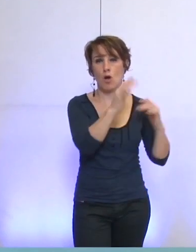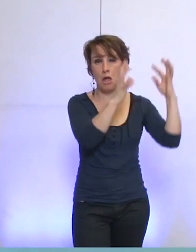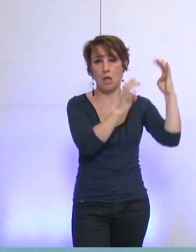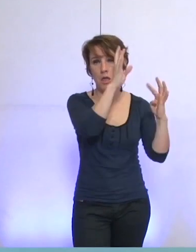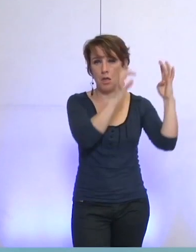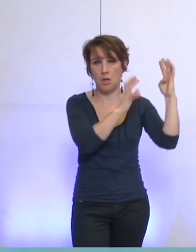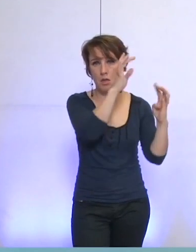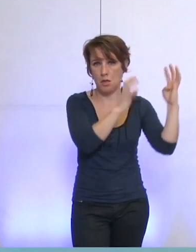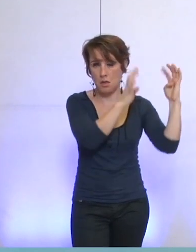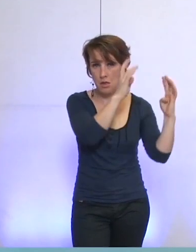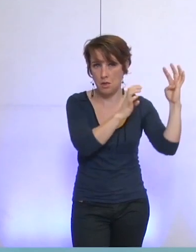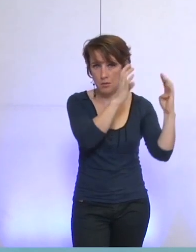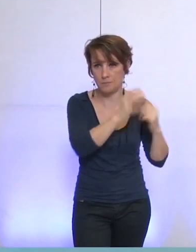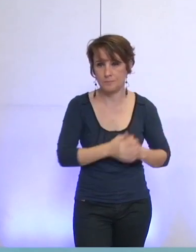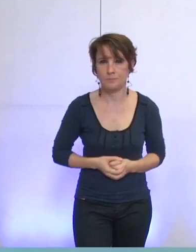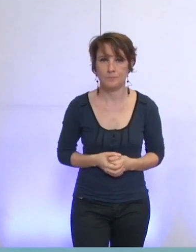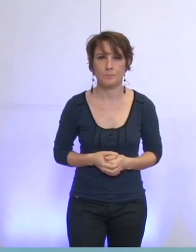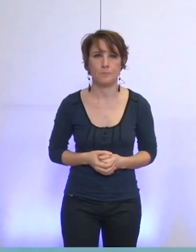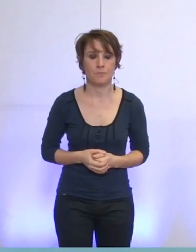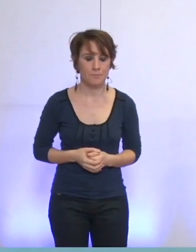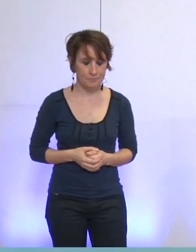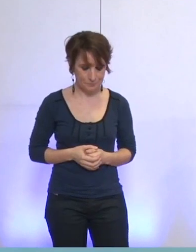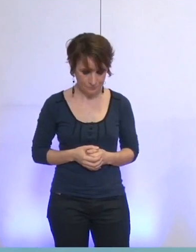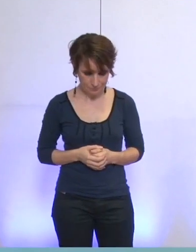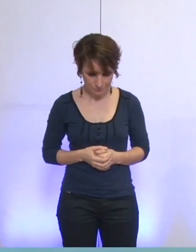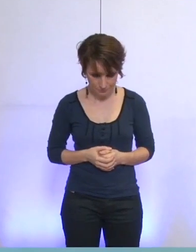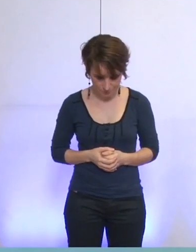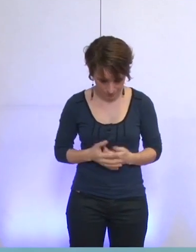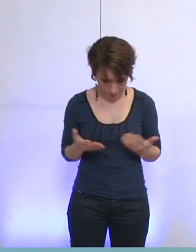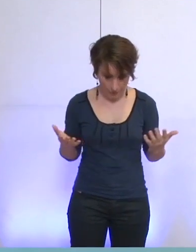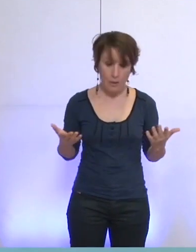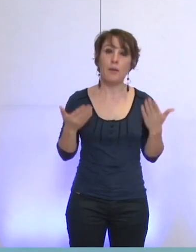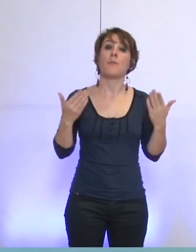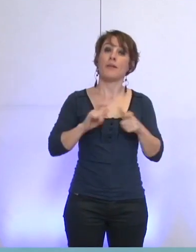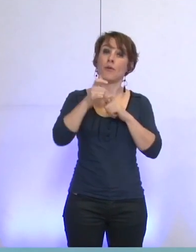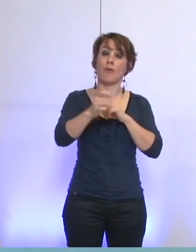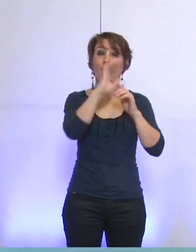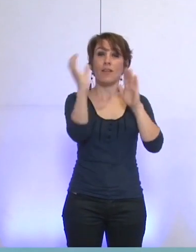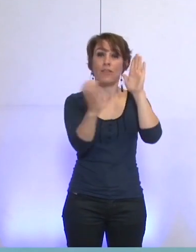Nous passons maintenant à la délibération numéro 3,